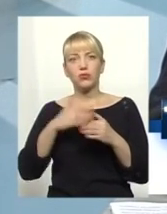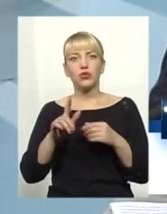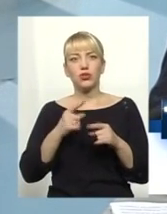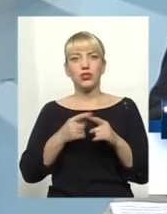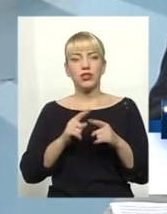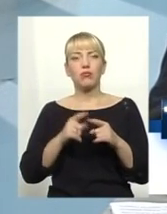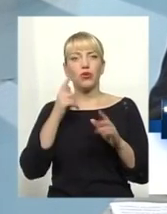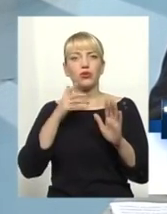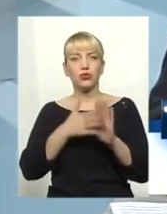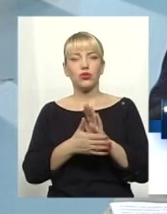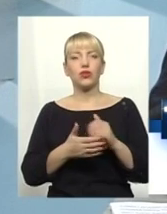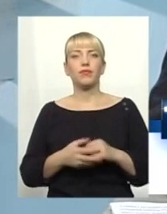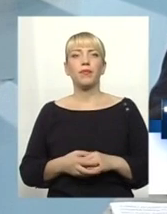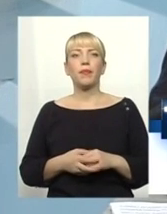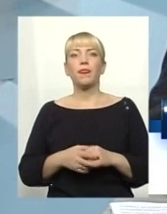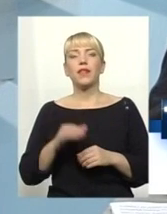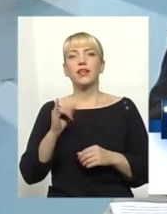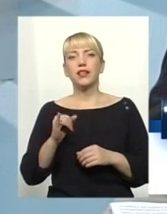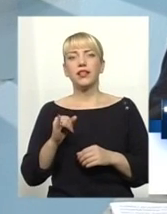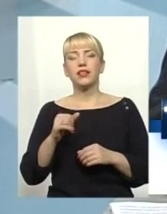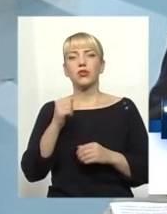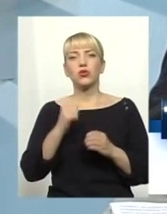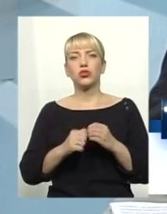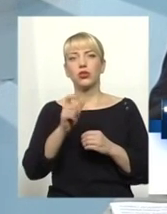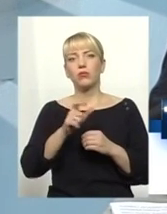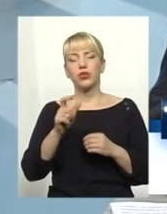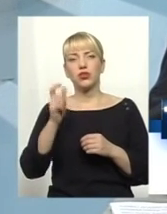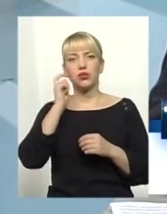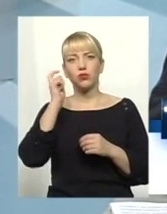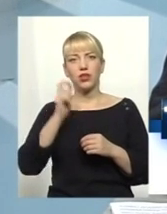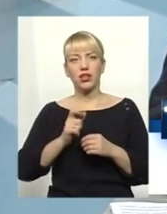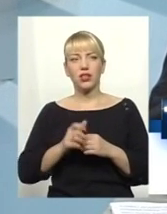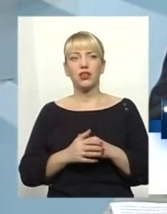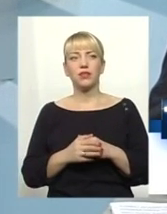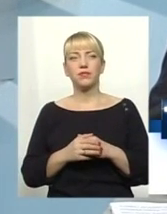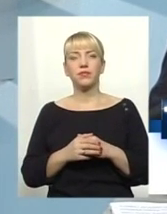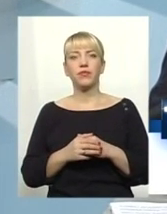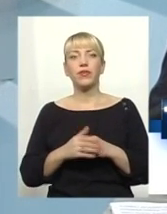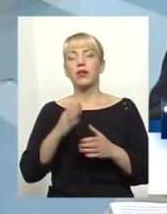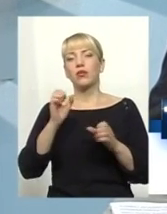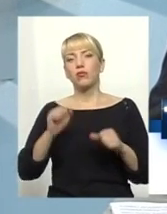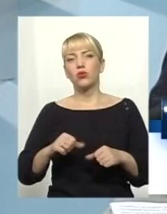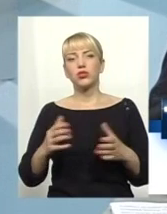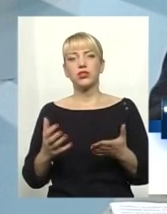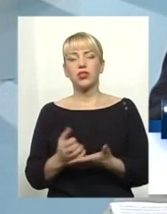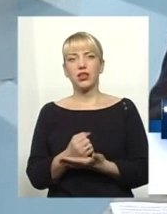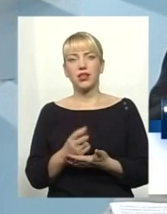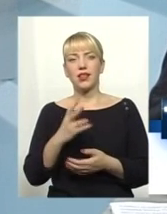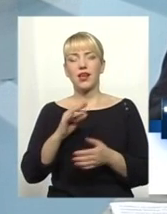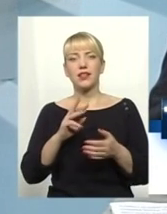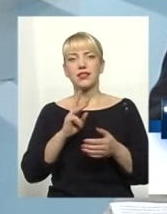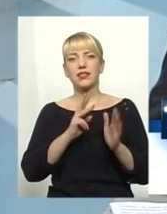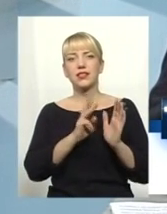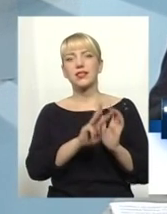І, по-друге, кожен громадянин України може зайти якраз на сайт і